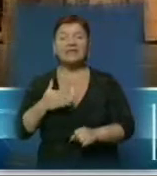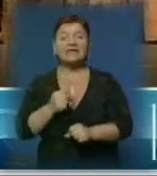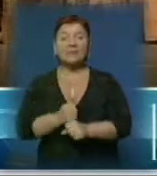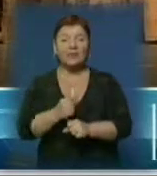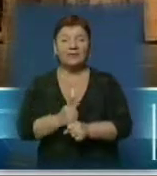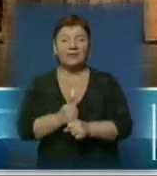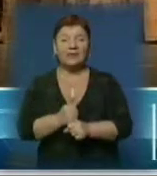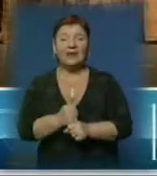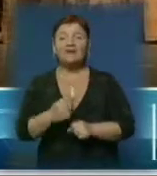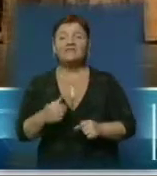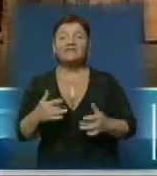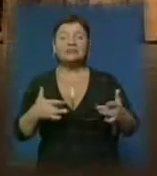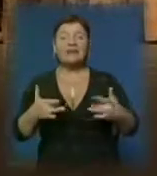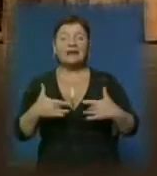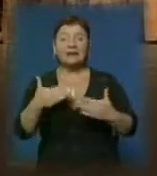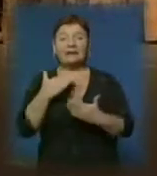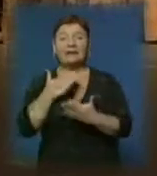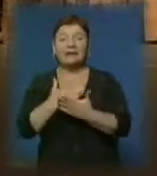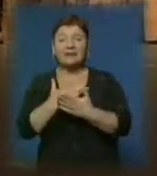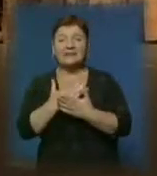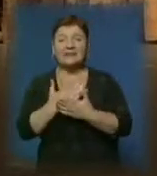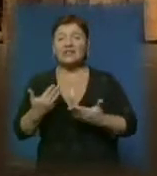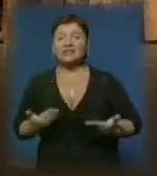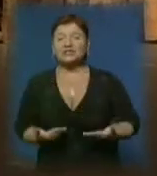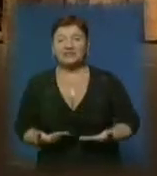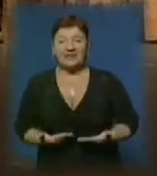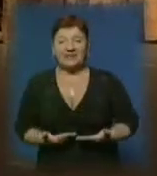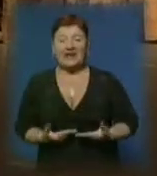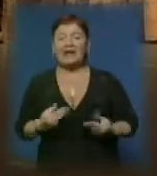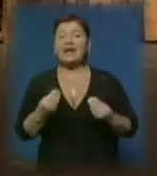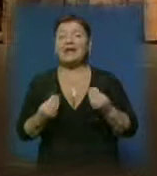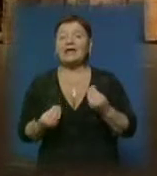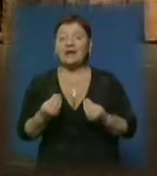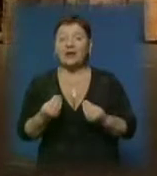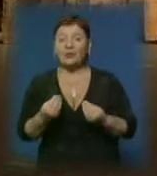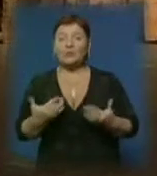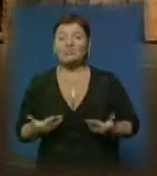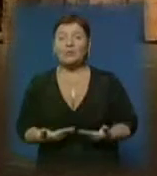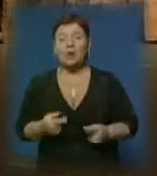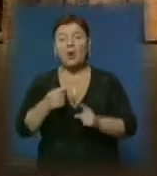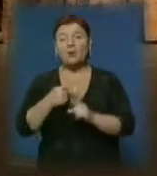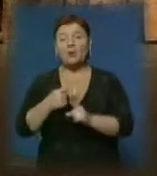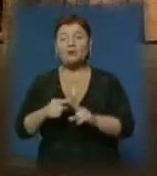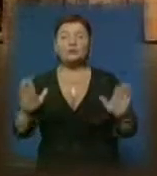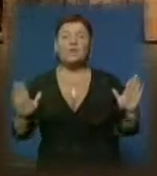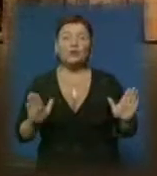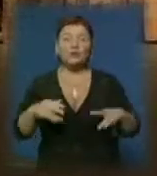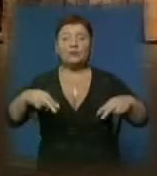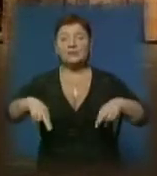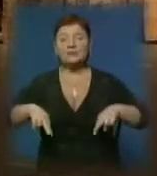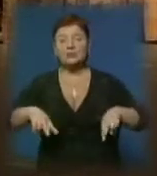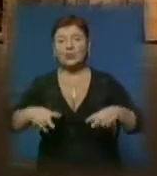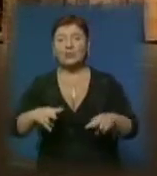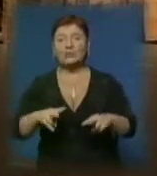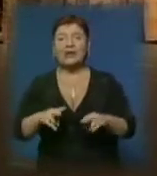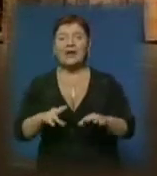куклами, в спектаклі присутствує і живий план, тобто актери грають живьом, і плюс поють, і плюс танцують, і плюс